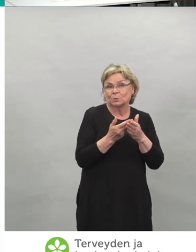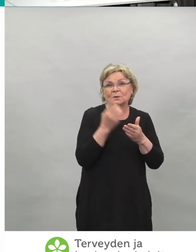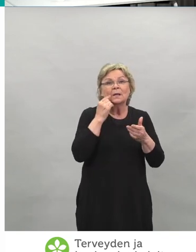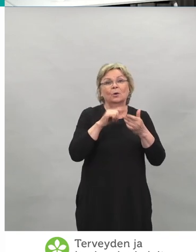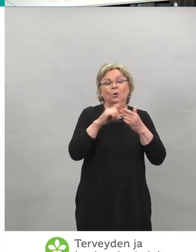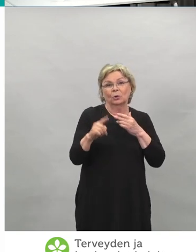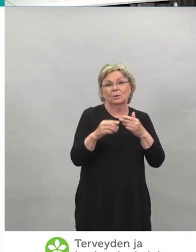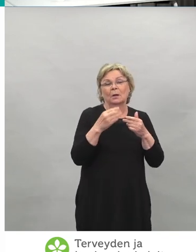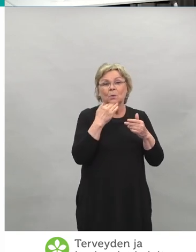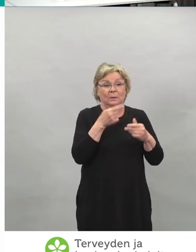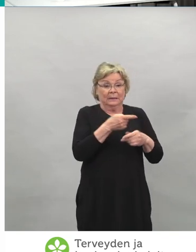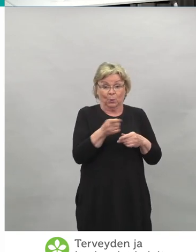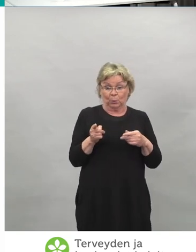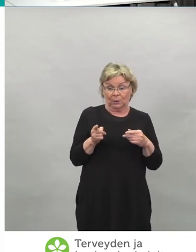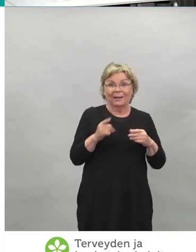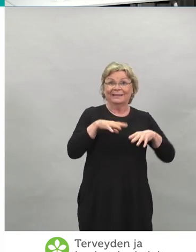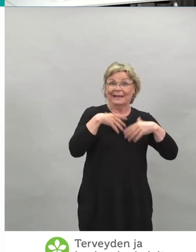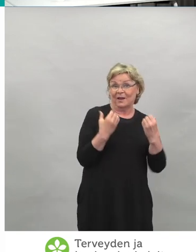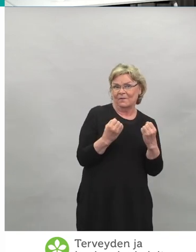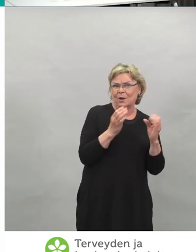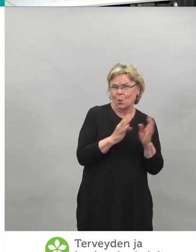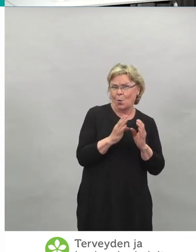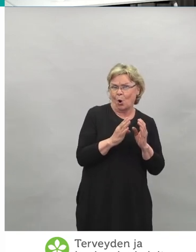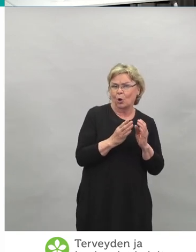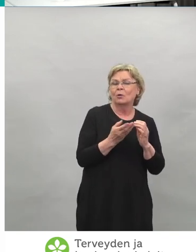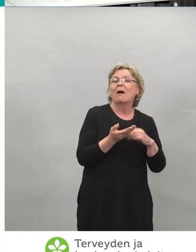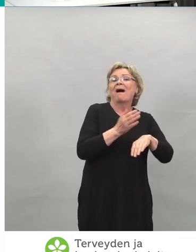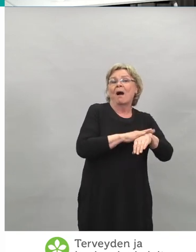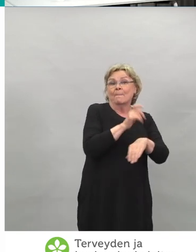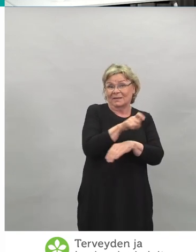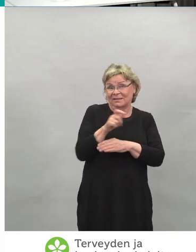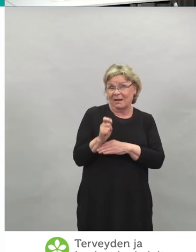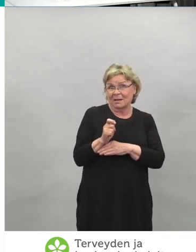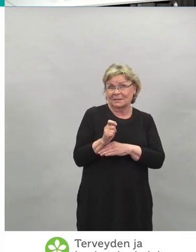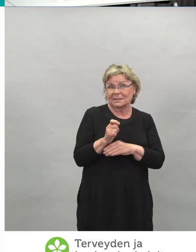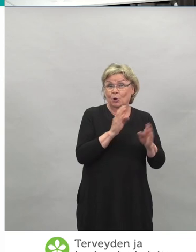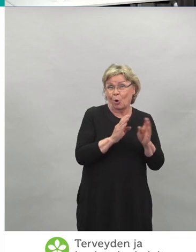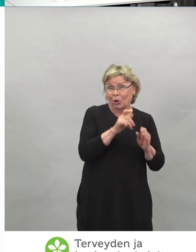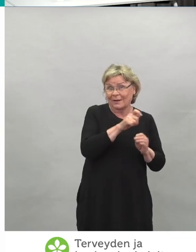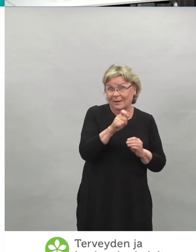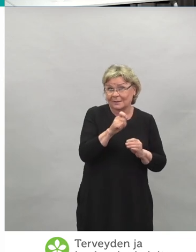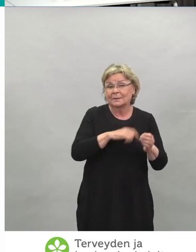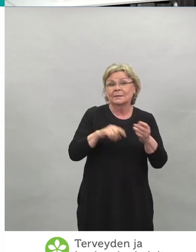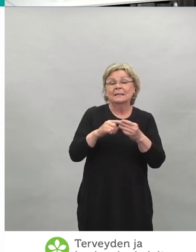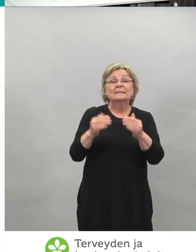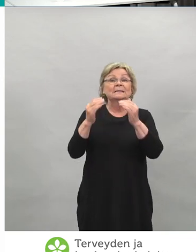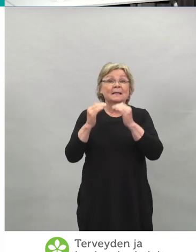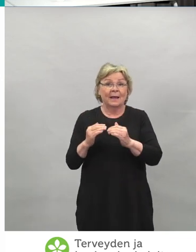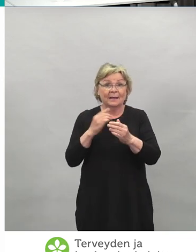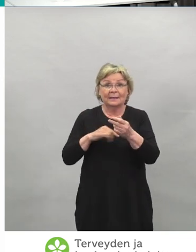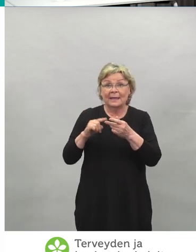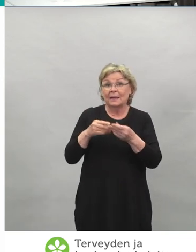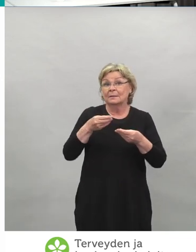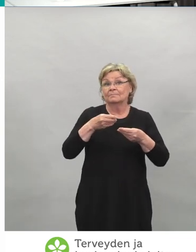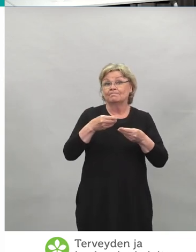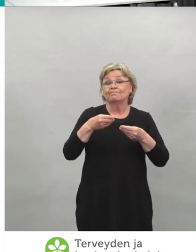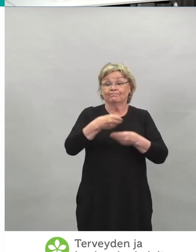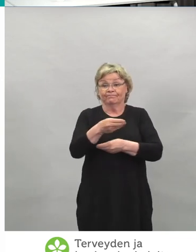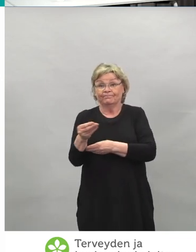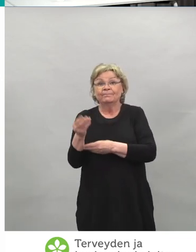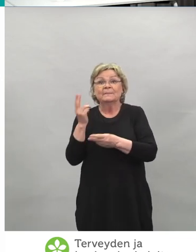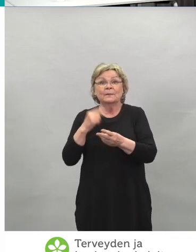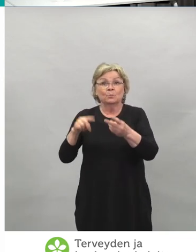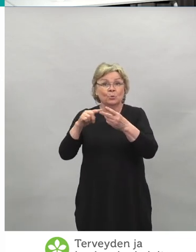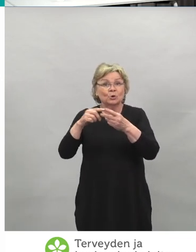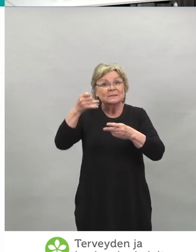koronapotilaita hoitavat terveydenhuollon ammattilaiset ja sitten sen jälkeen rokoteihin jakeluperusteisiin lisättiin